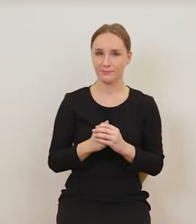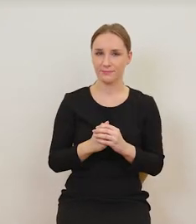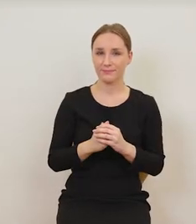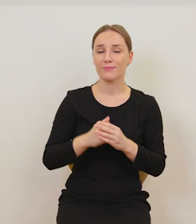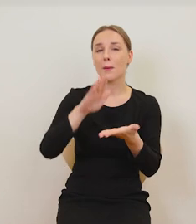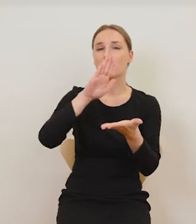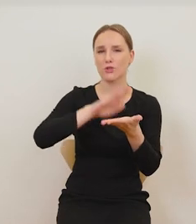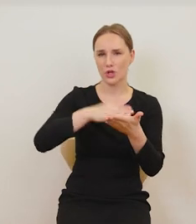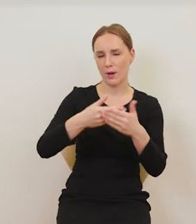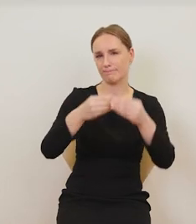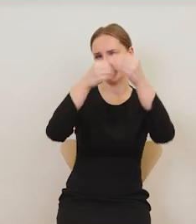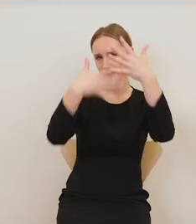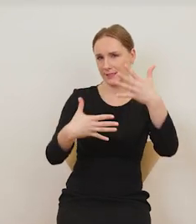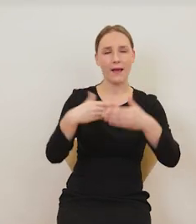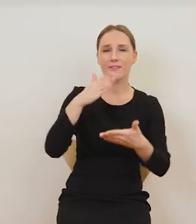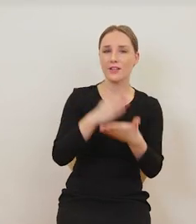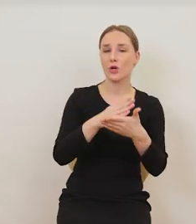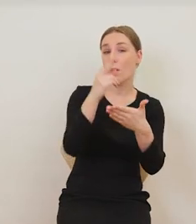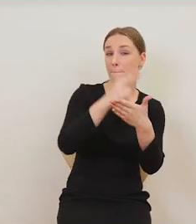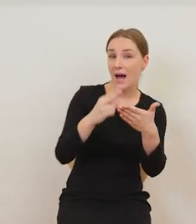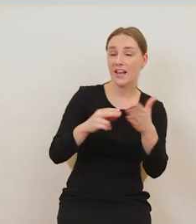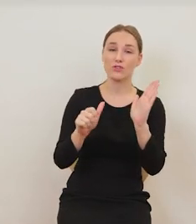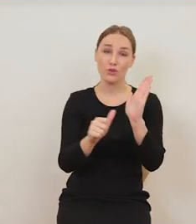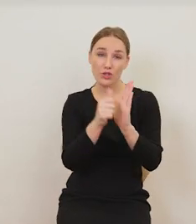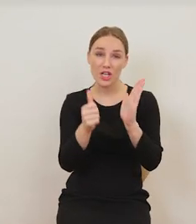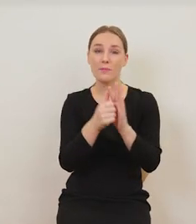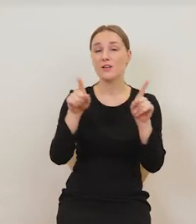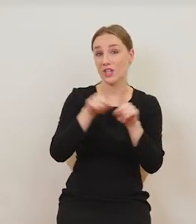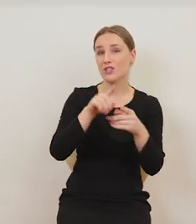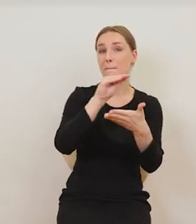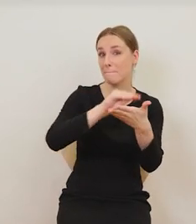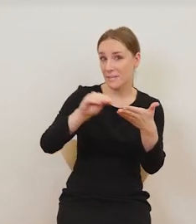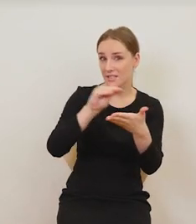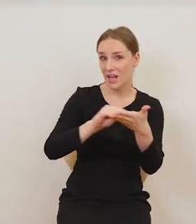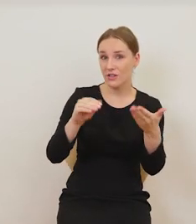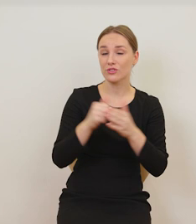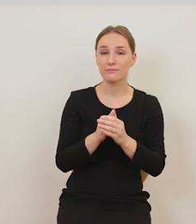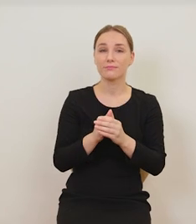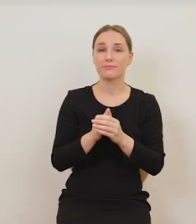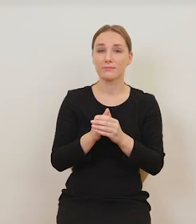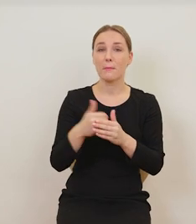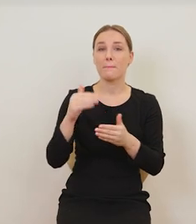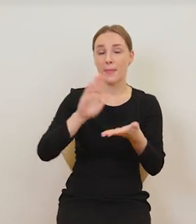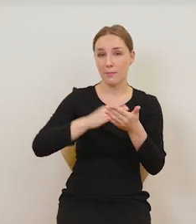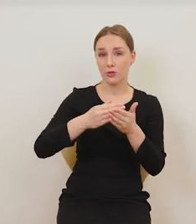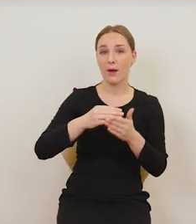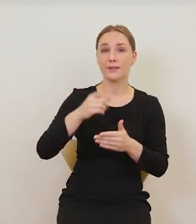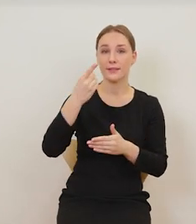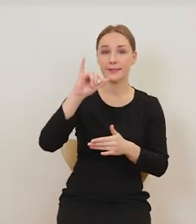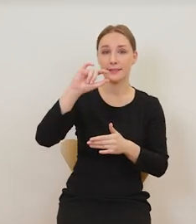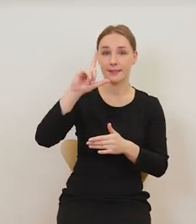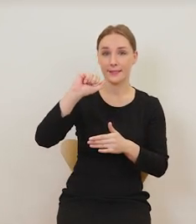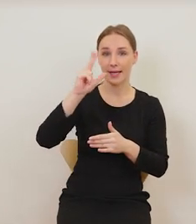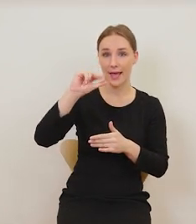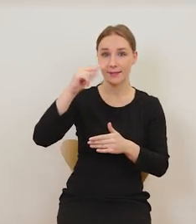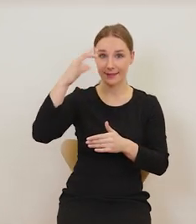przykłady nie tylko malarzy, nie tylko rzeźbiarzy, ale też pisarzy takich jak Charles Dickens, który